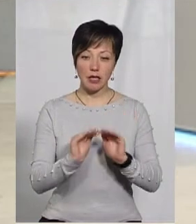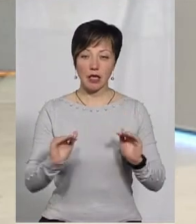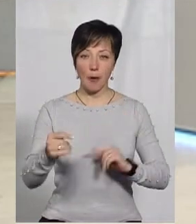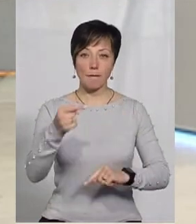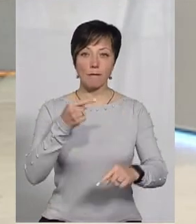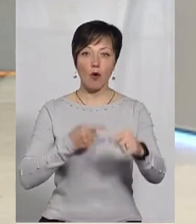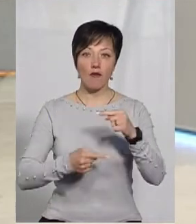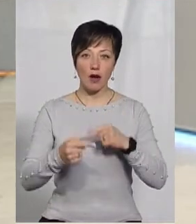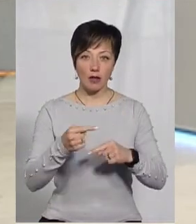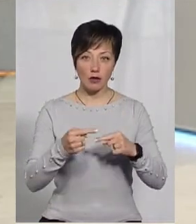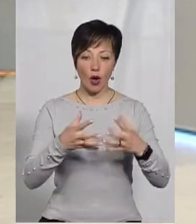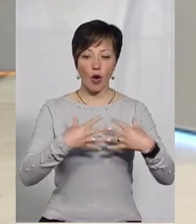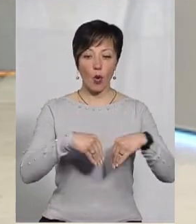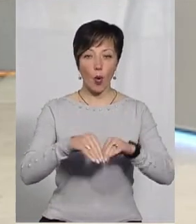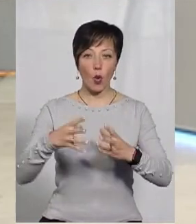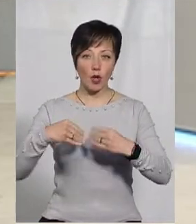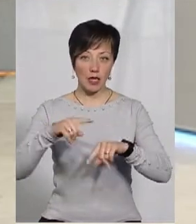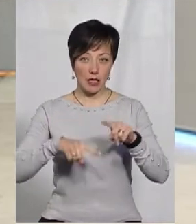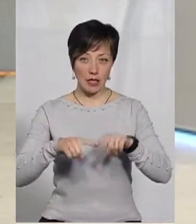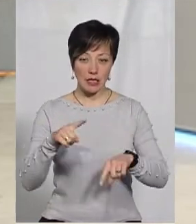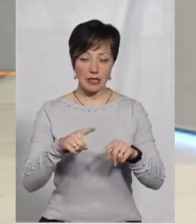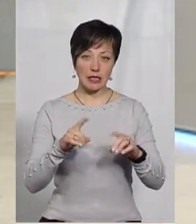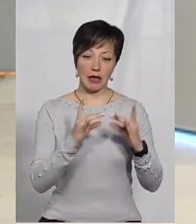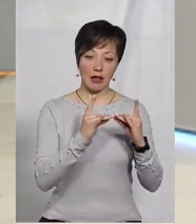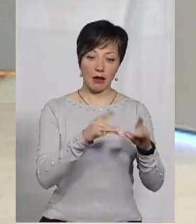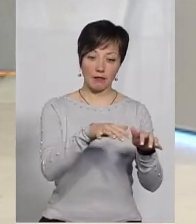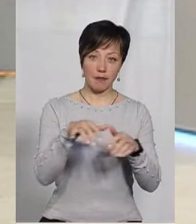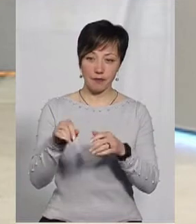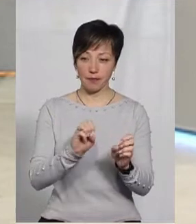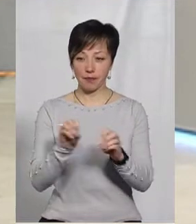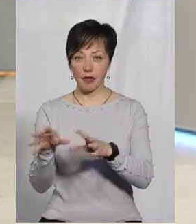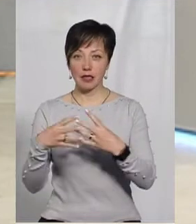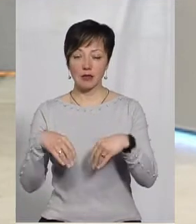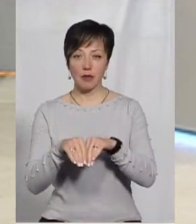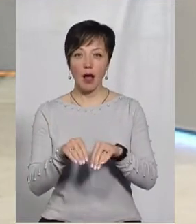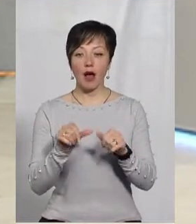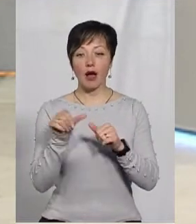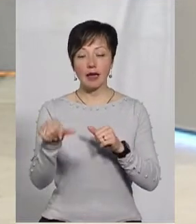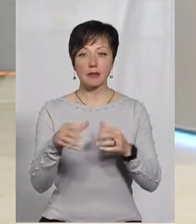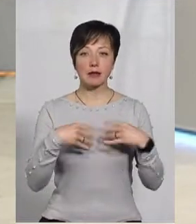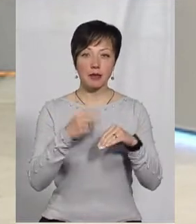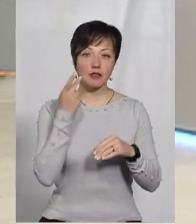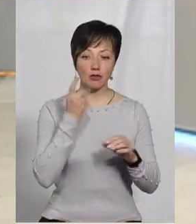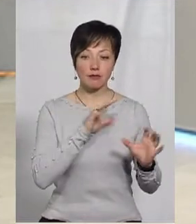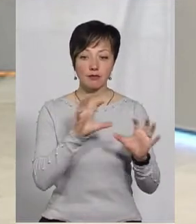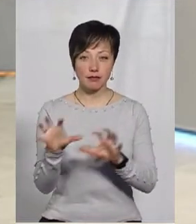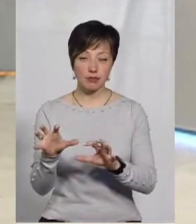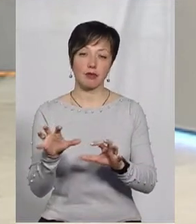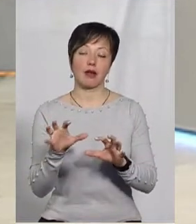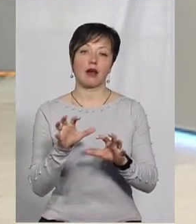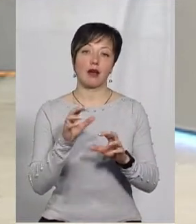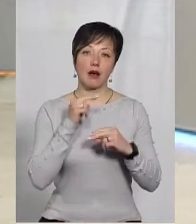у біологічні родини з інтернатних закладів. Тому, крім тих сімей, якими ми зазвичай опікуємося,